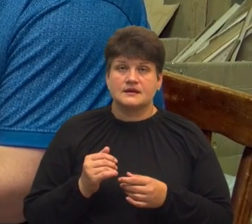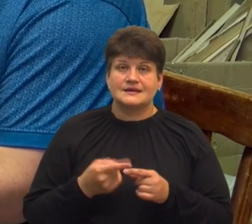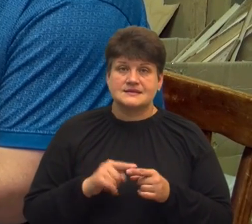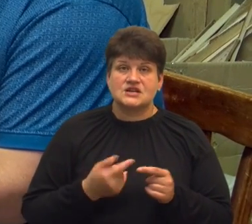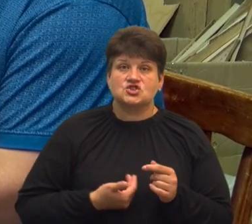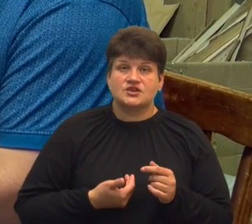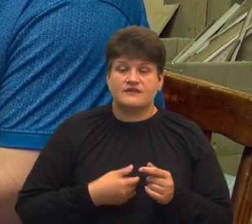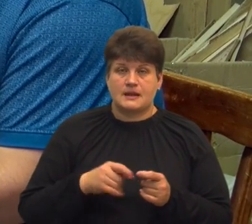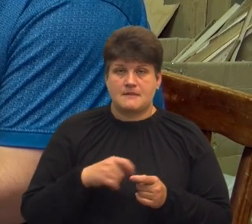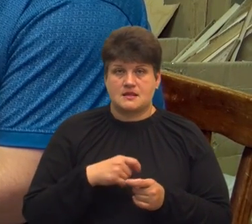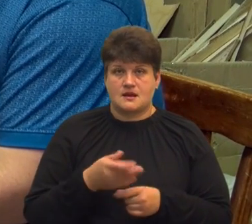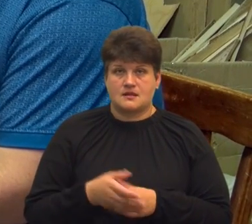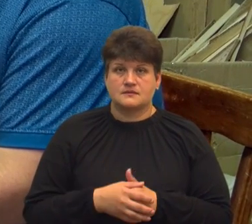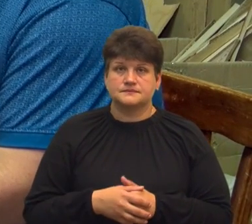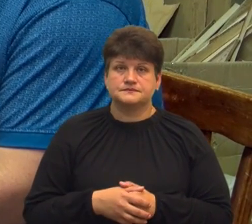матеріал.